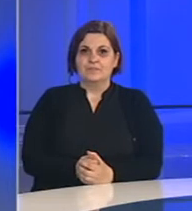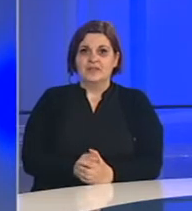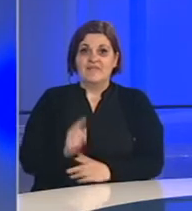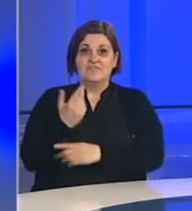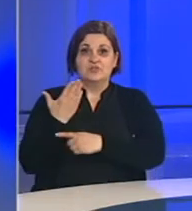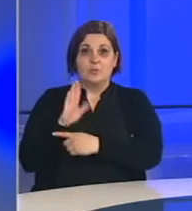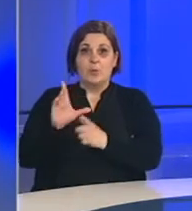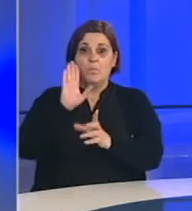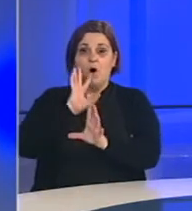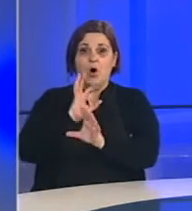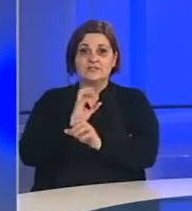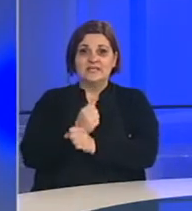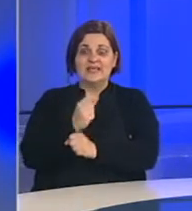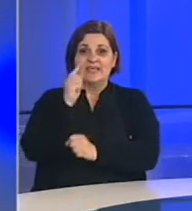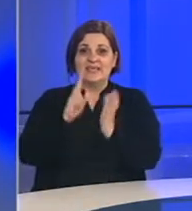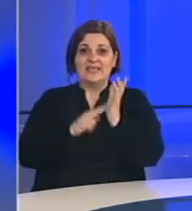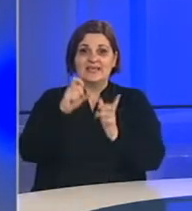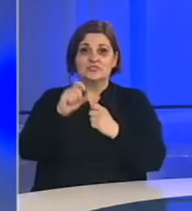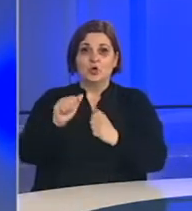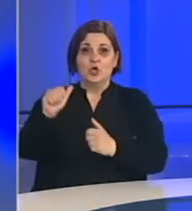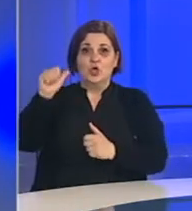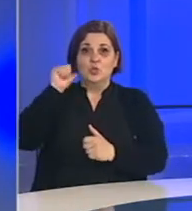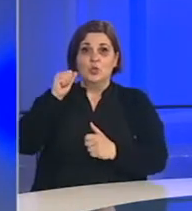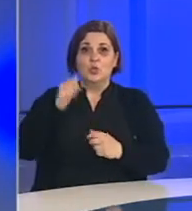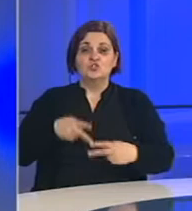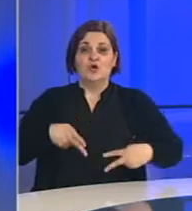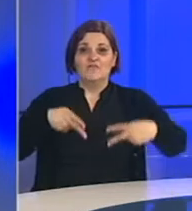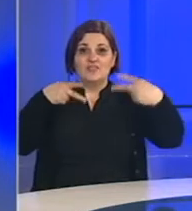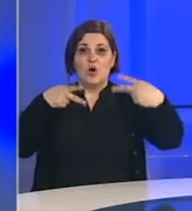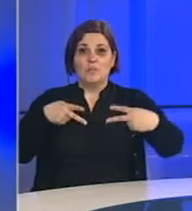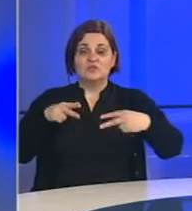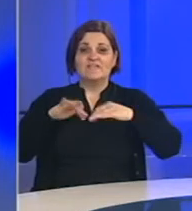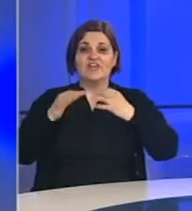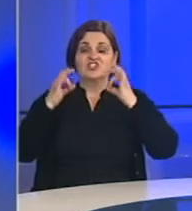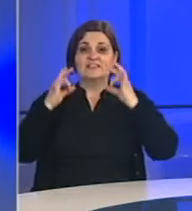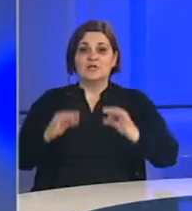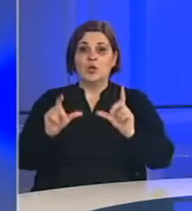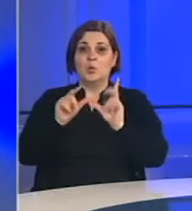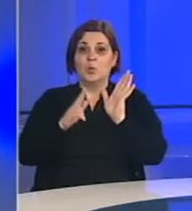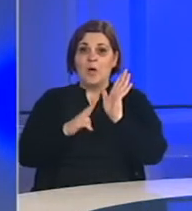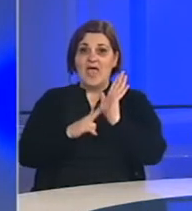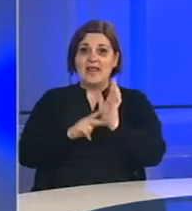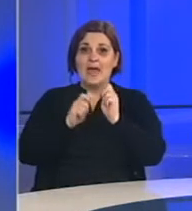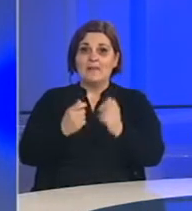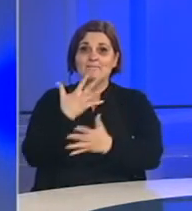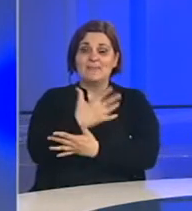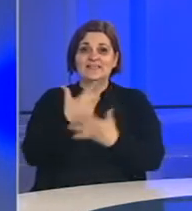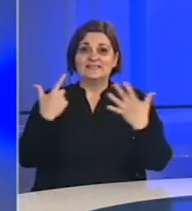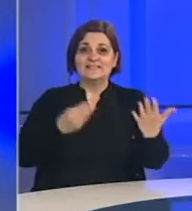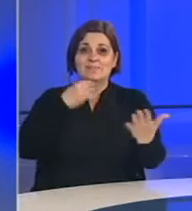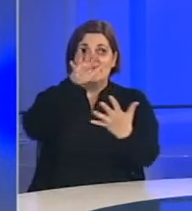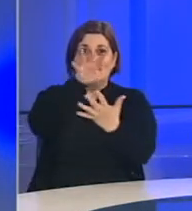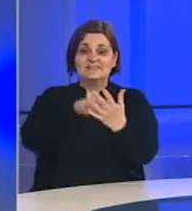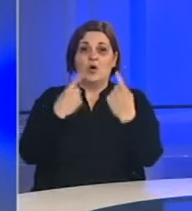Visoki predstavnik u Bosni i Hercegovini Valentin Innskoj jučer je putem video poziva Vijeću sigurnosti Ujedinjenih nacija podnio 57.